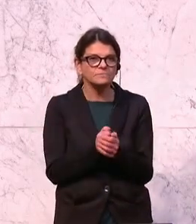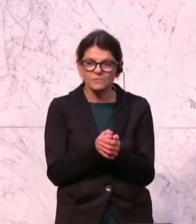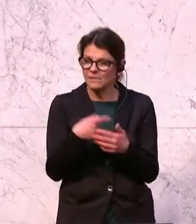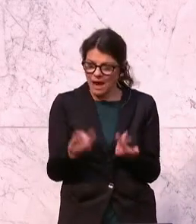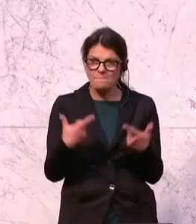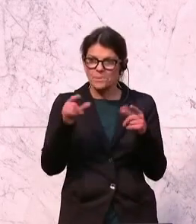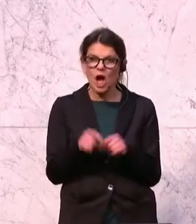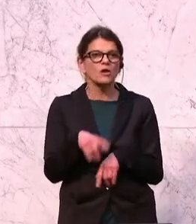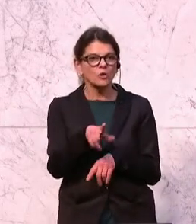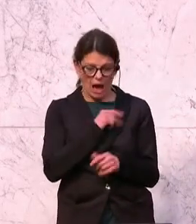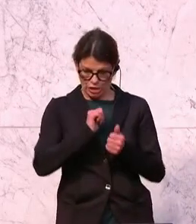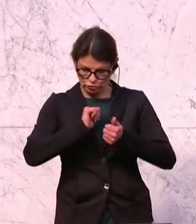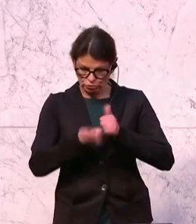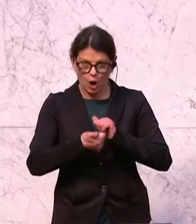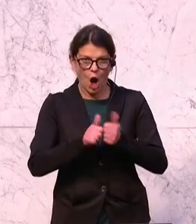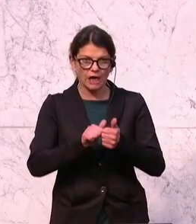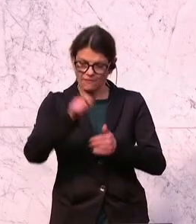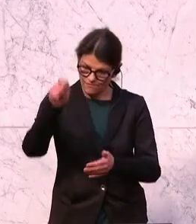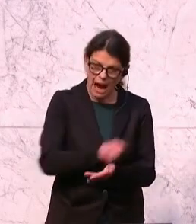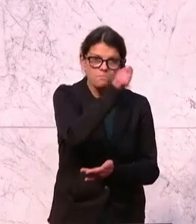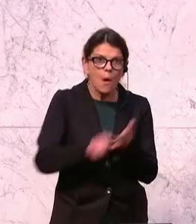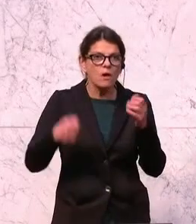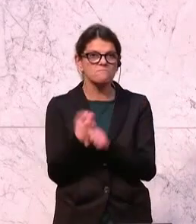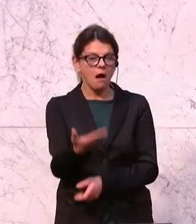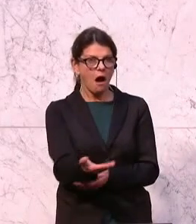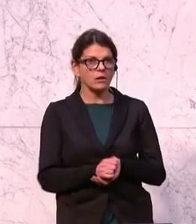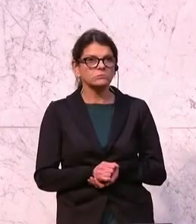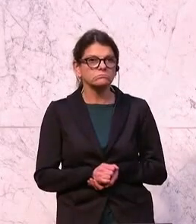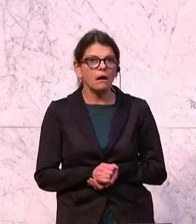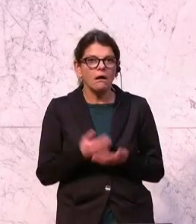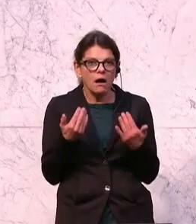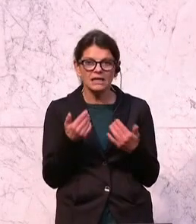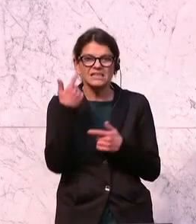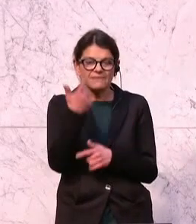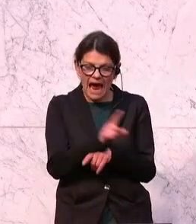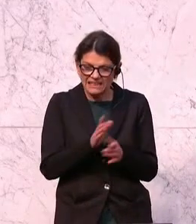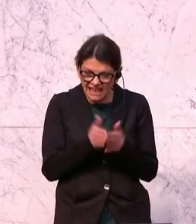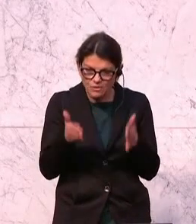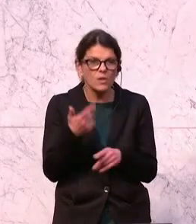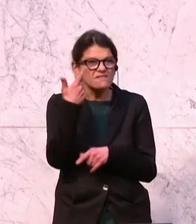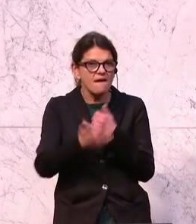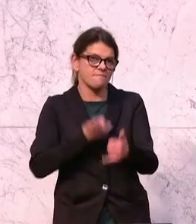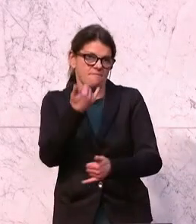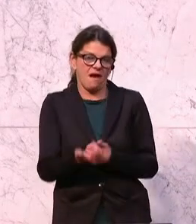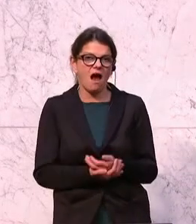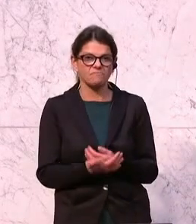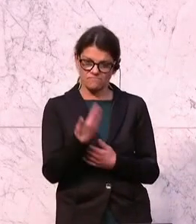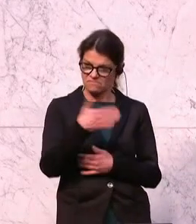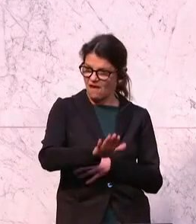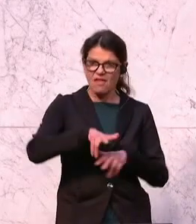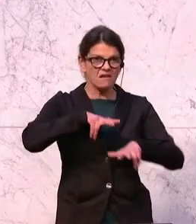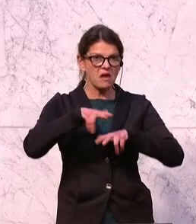Sport aus Übungsverbot verhängt in zwei Saisonen, in zwei Jahren ihrer